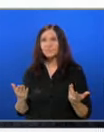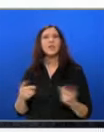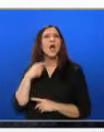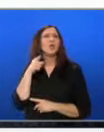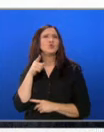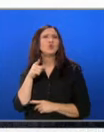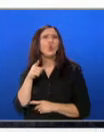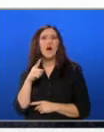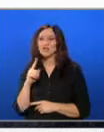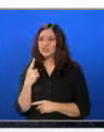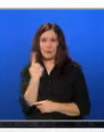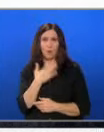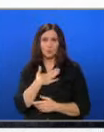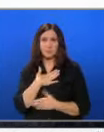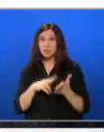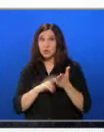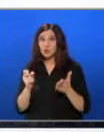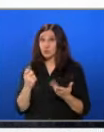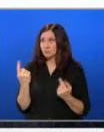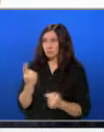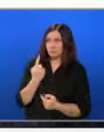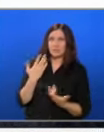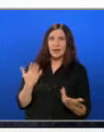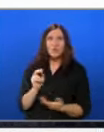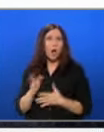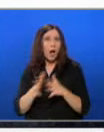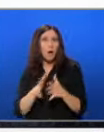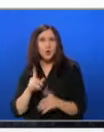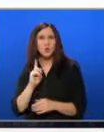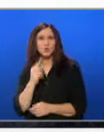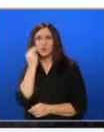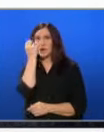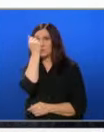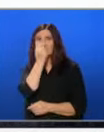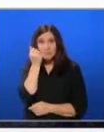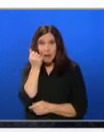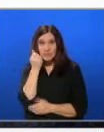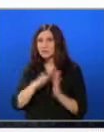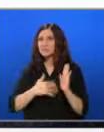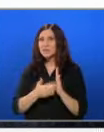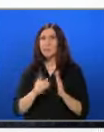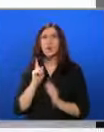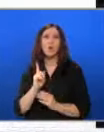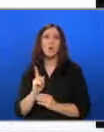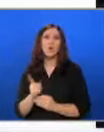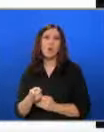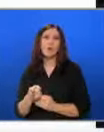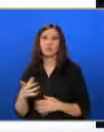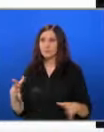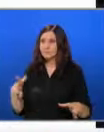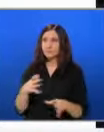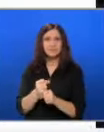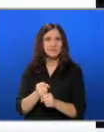Това само по себе си е изключително странно, как хора, които са измамени в схема, която е изоблечена